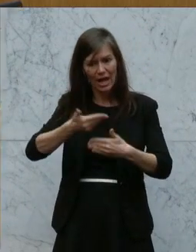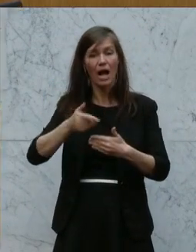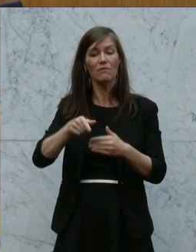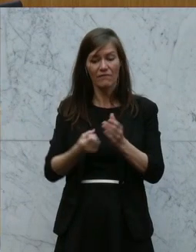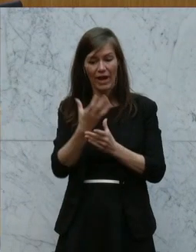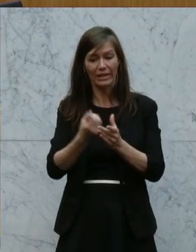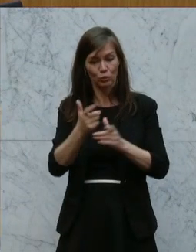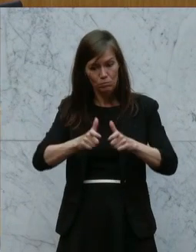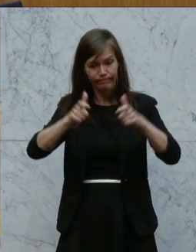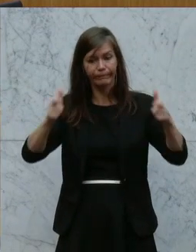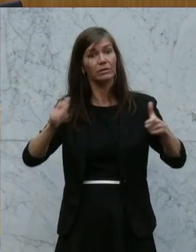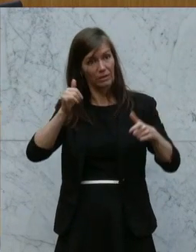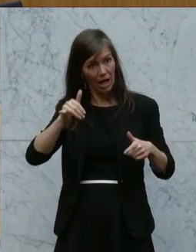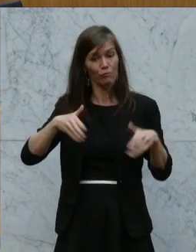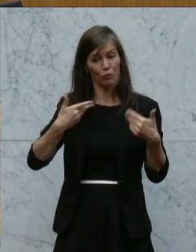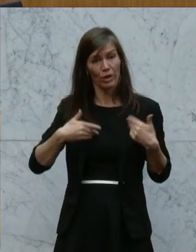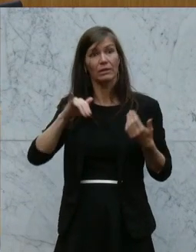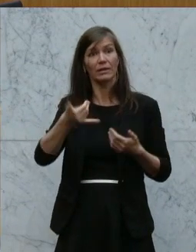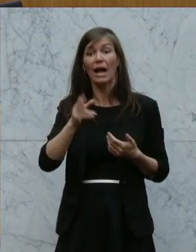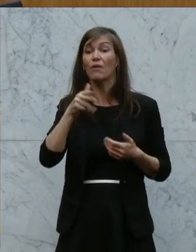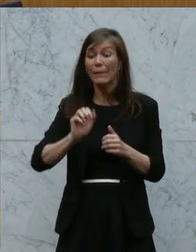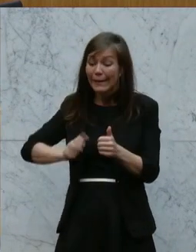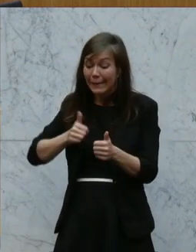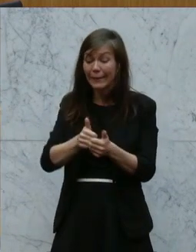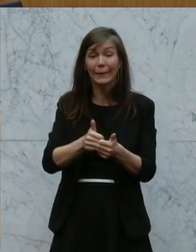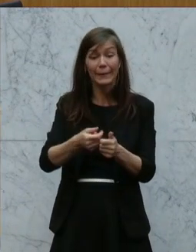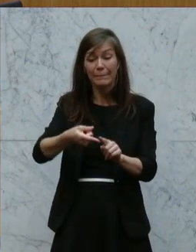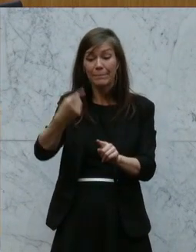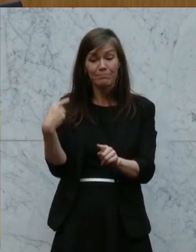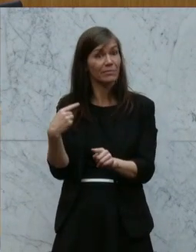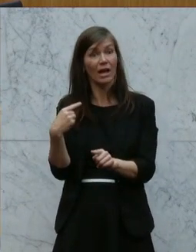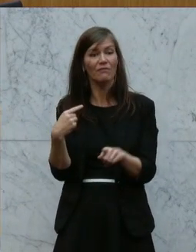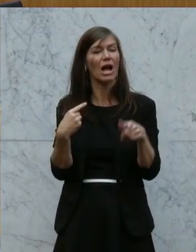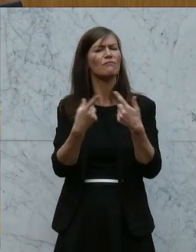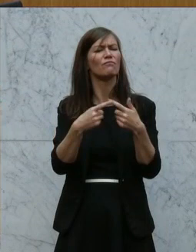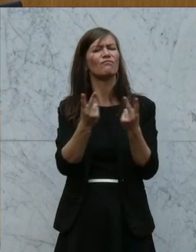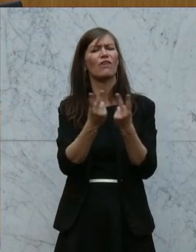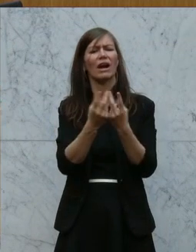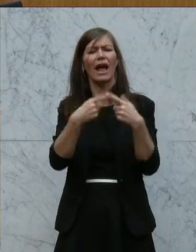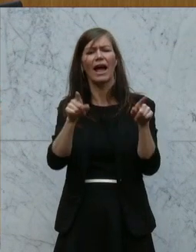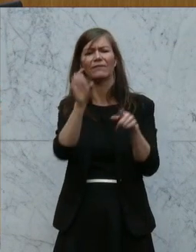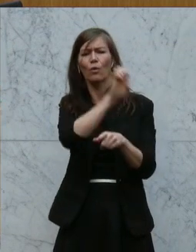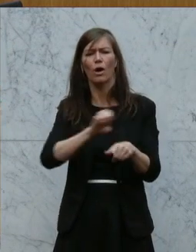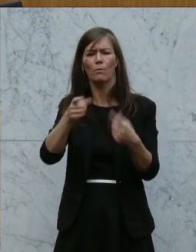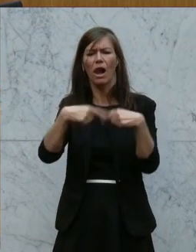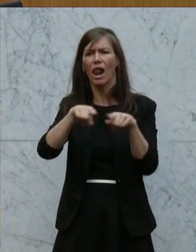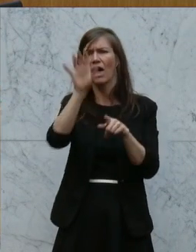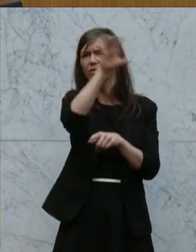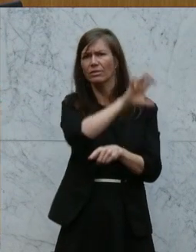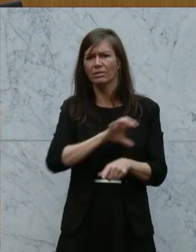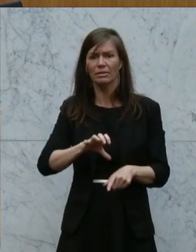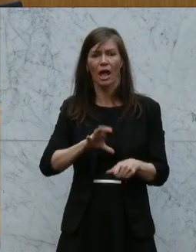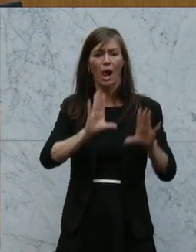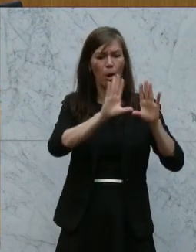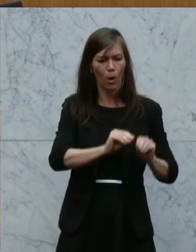durchaus erfreulich war, weil es eben bei uns im Vergleich zu anderen europäischen Ländern durch diese langen, langen